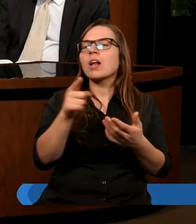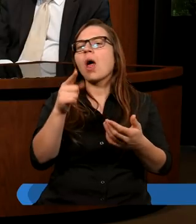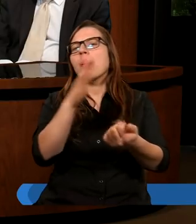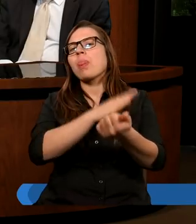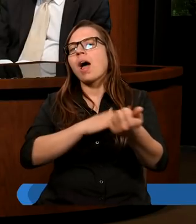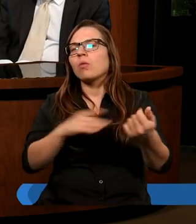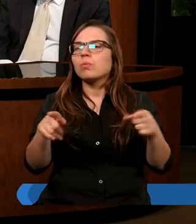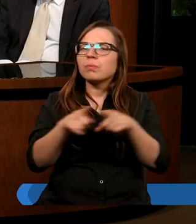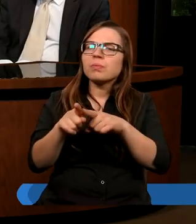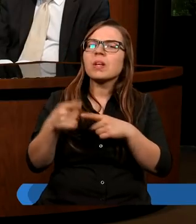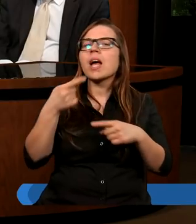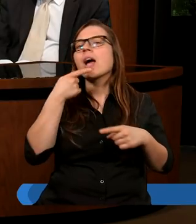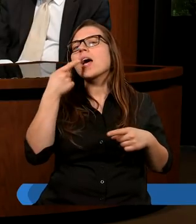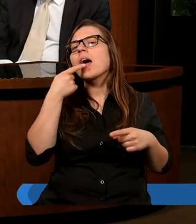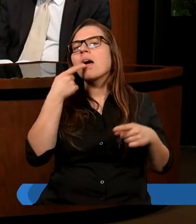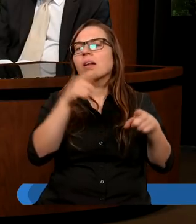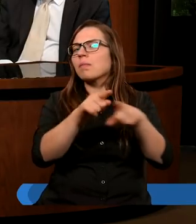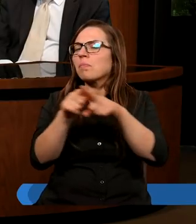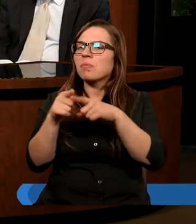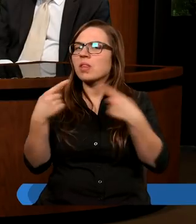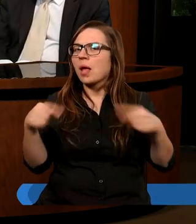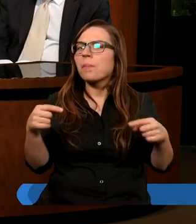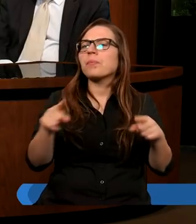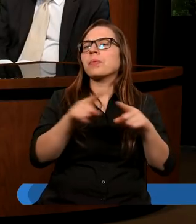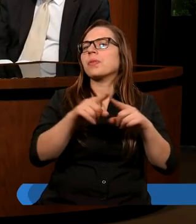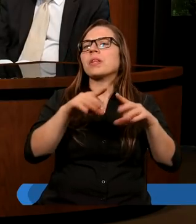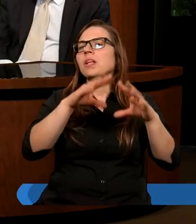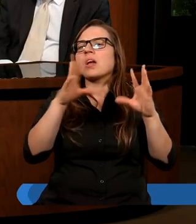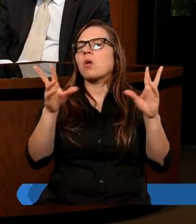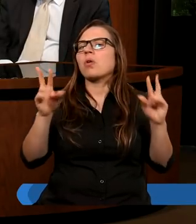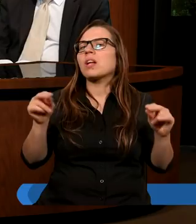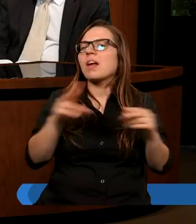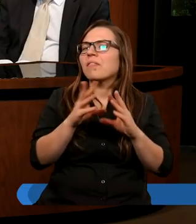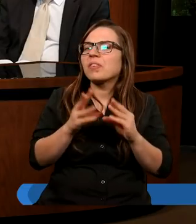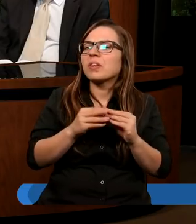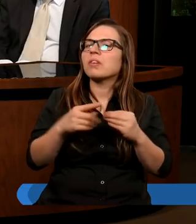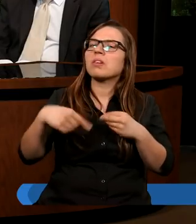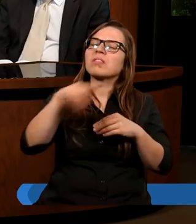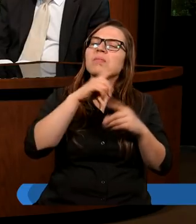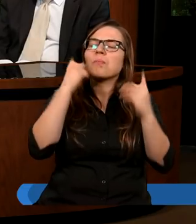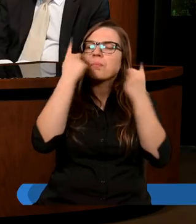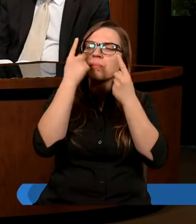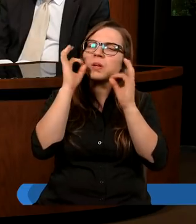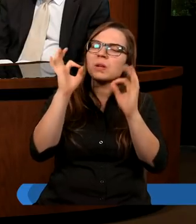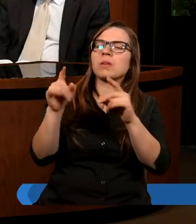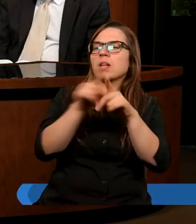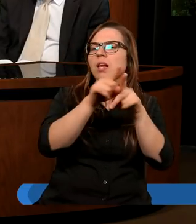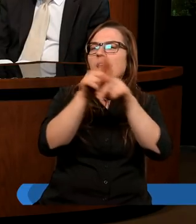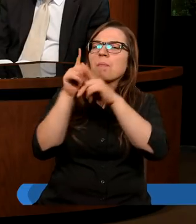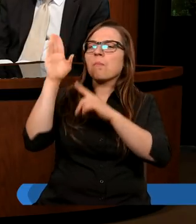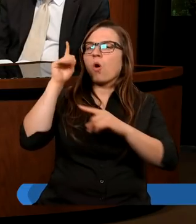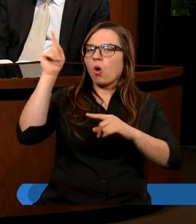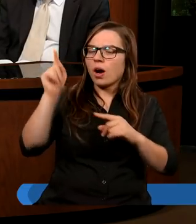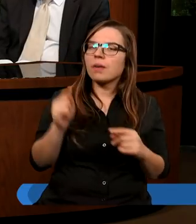wszyscy mówili tym samym językiem, nie wszyscy w ten sam sposób postrzegali Pana Boga.